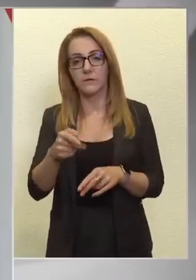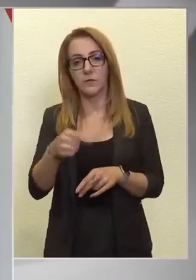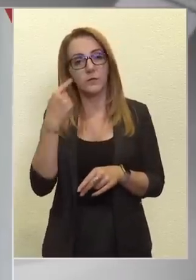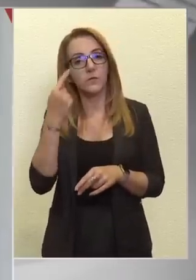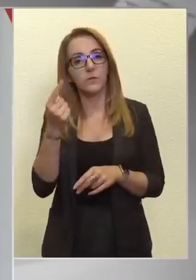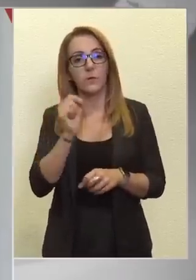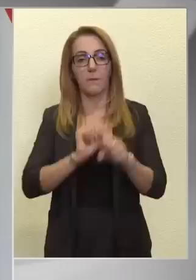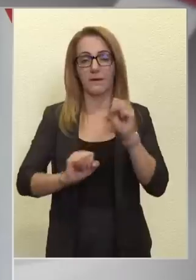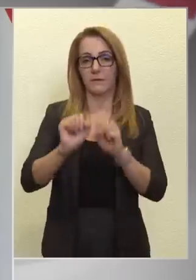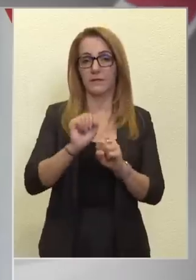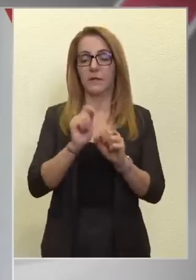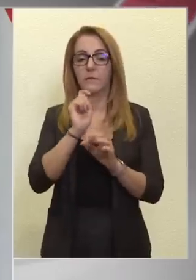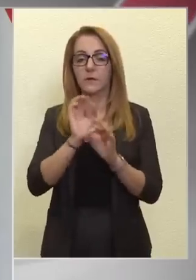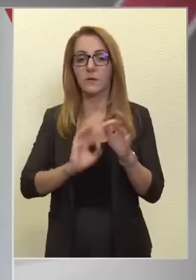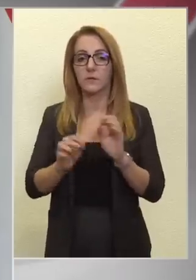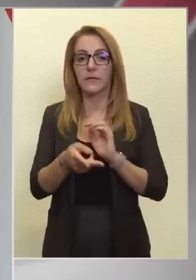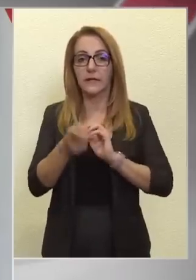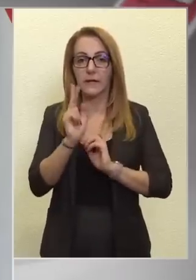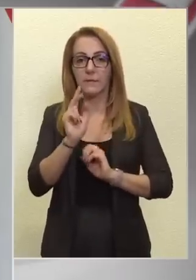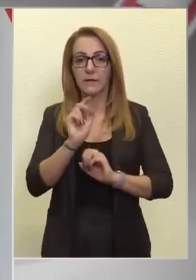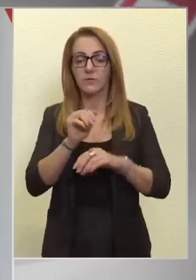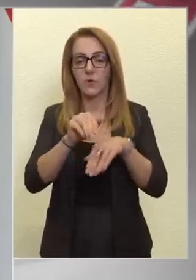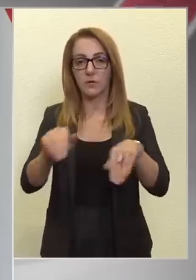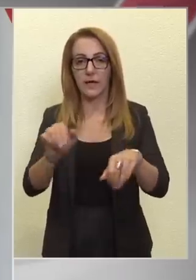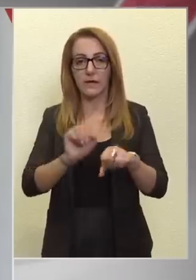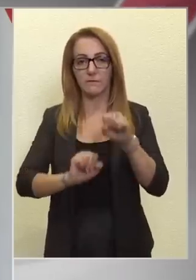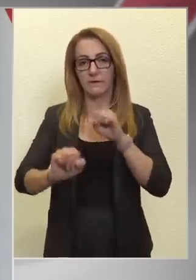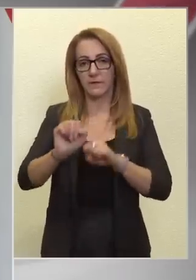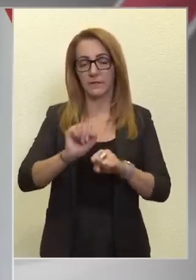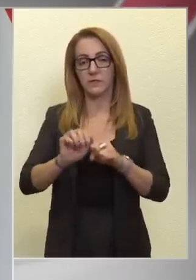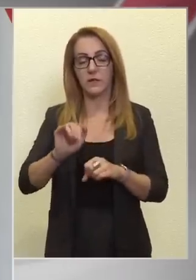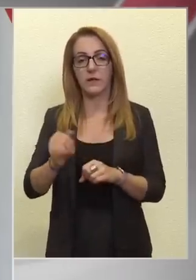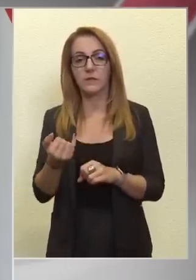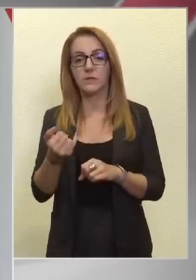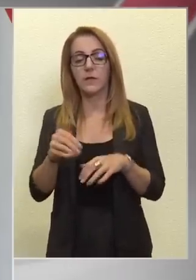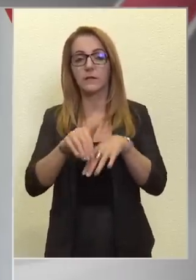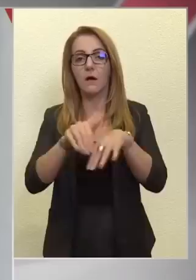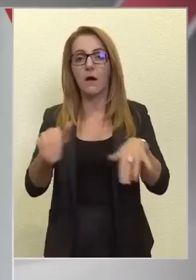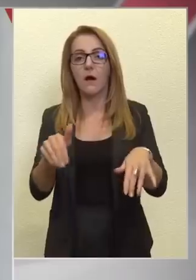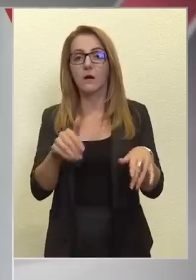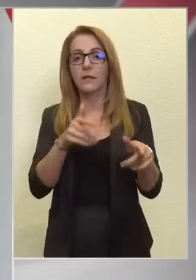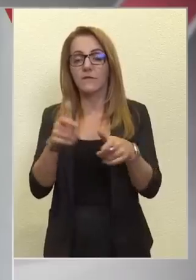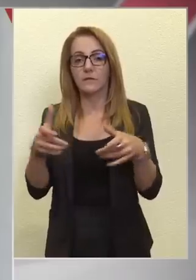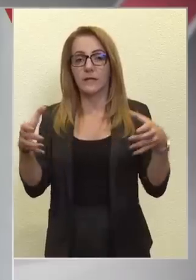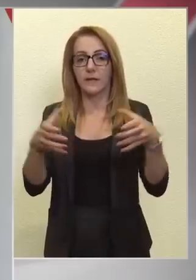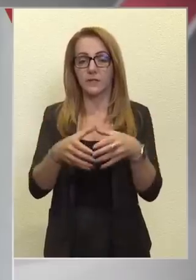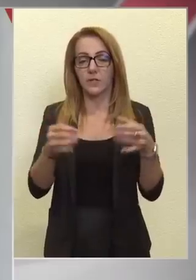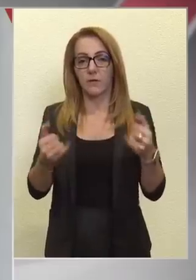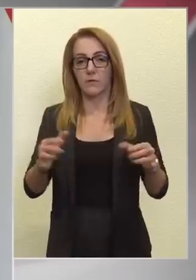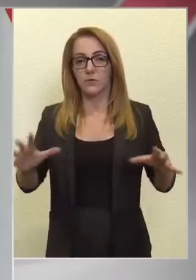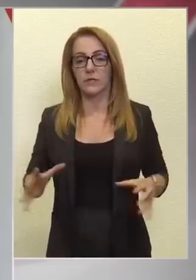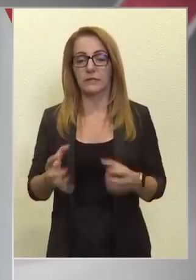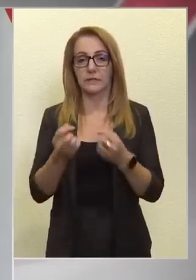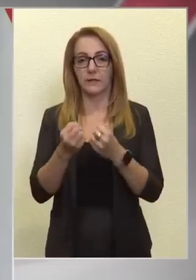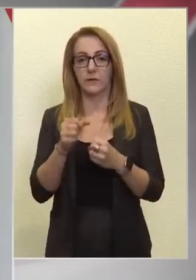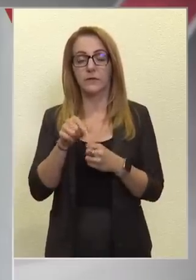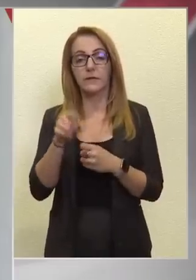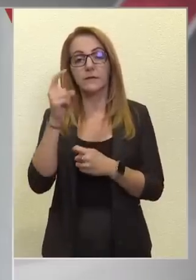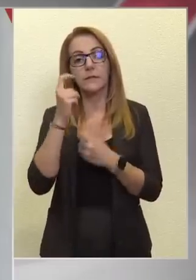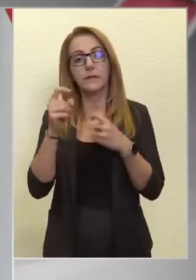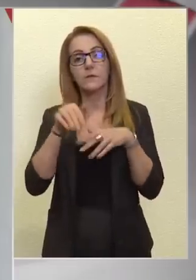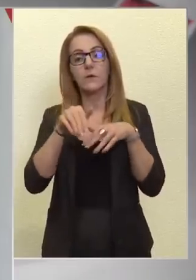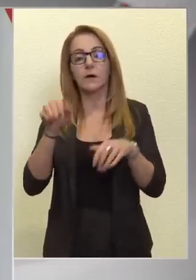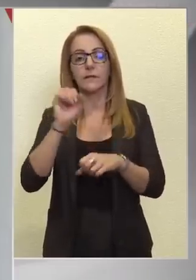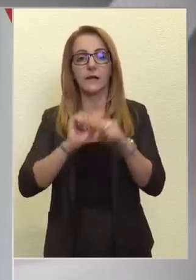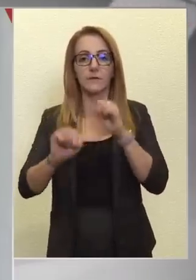megvédeni. Magyarország képes határok megvédésére és az a határvadász egység, ami most létrejött, azt szerintünk a